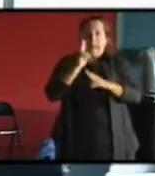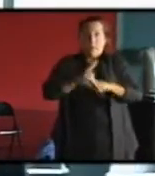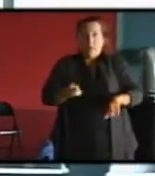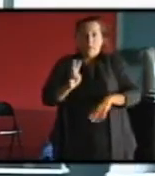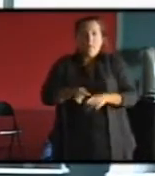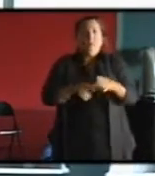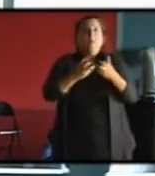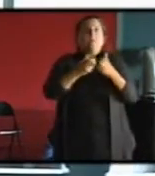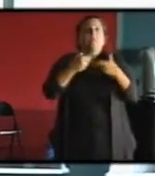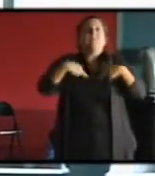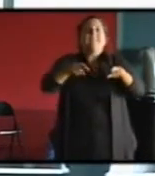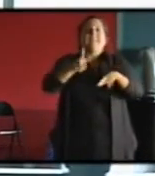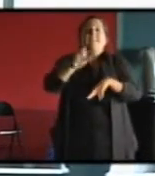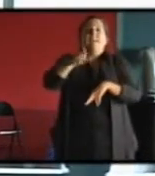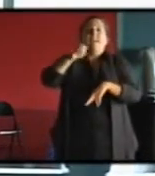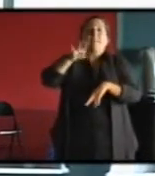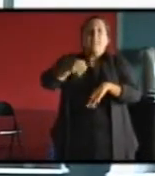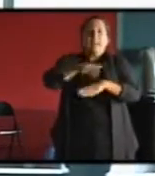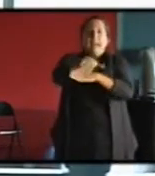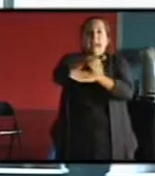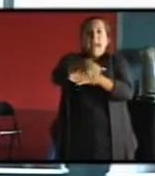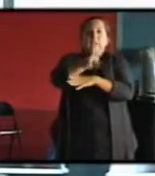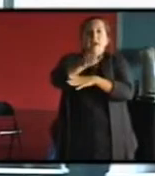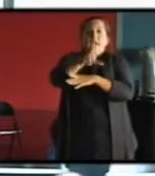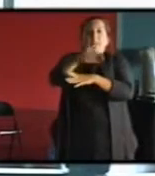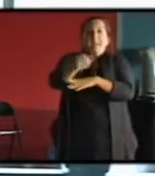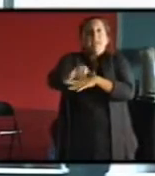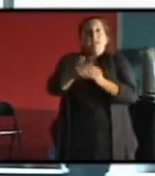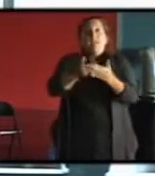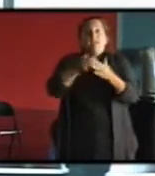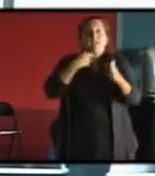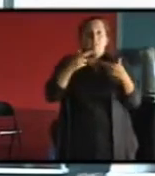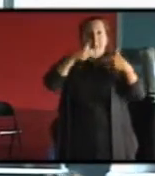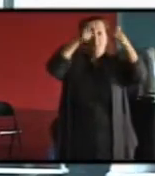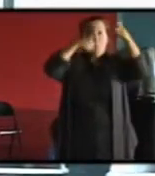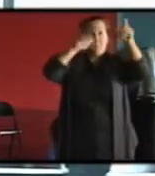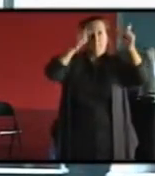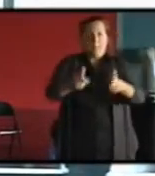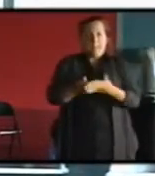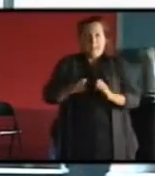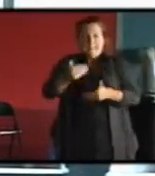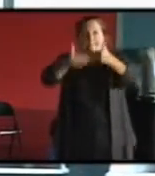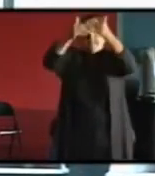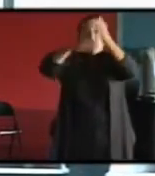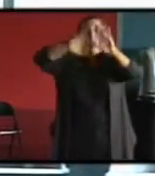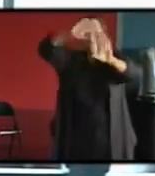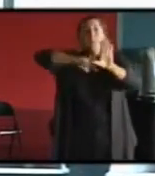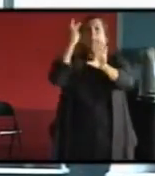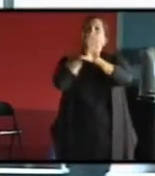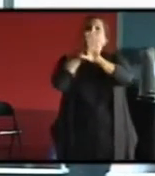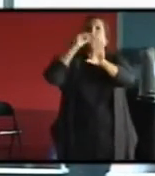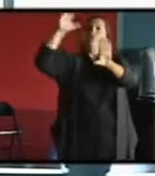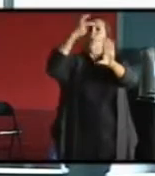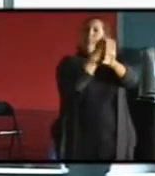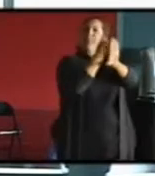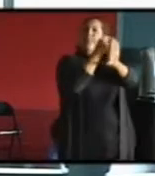Ici, qu'est de Valmy, le bâtiment est démoli et remplacé par un bâtiment dont l'ensemble de la façade est constitué de panneaux photovoltaïques. Donc